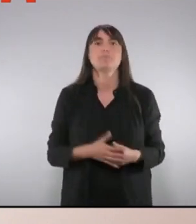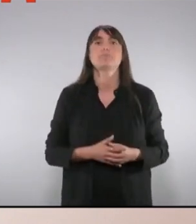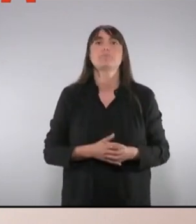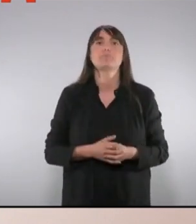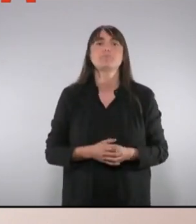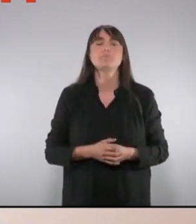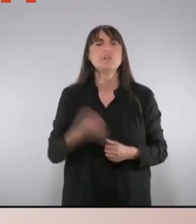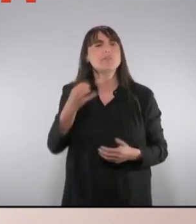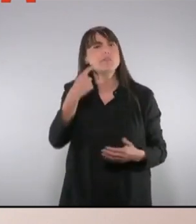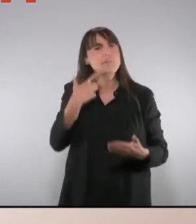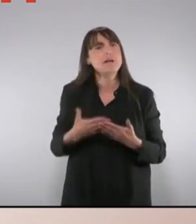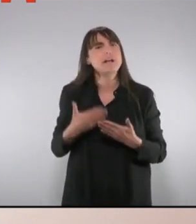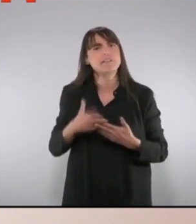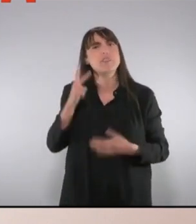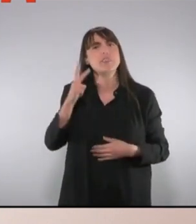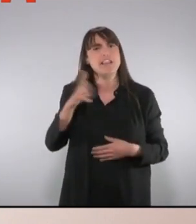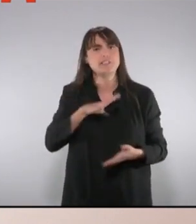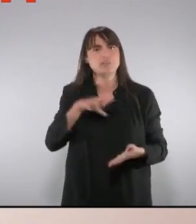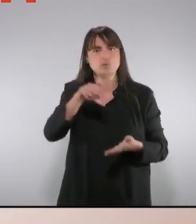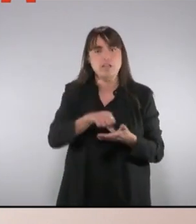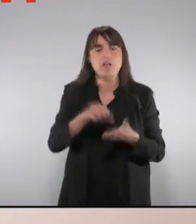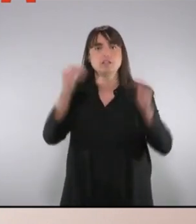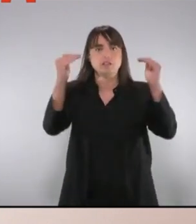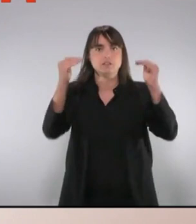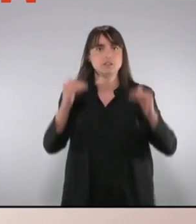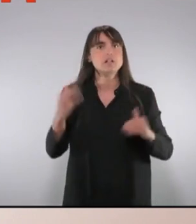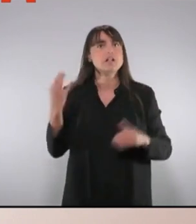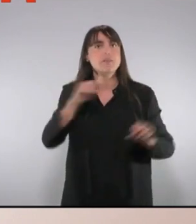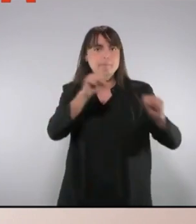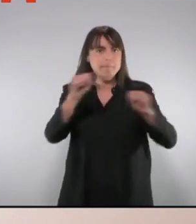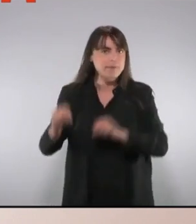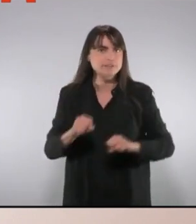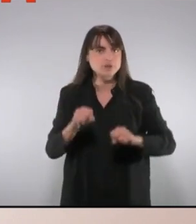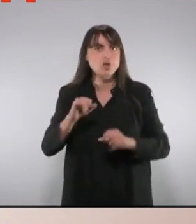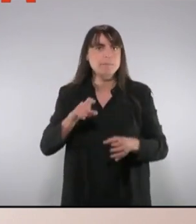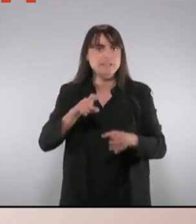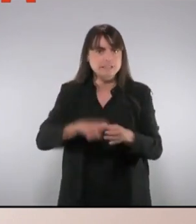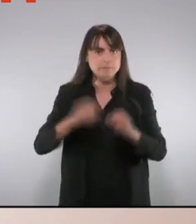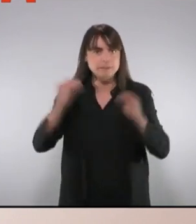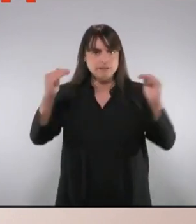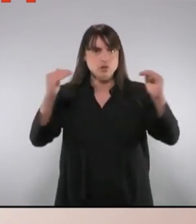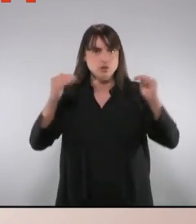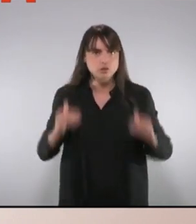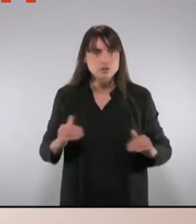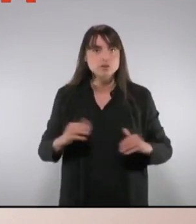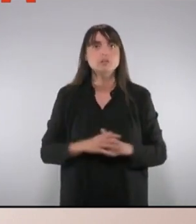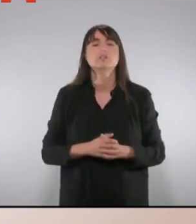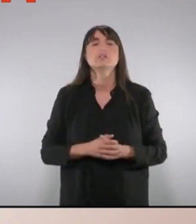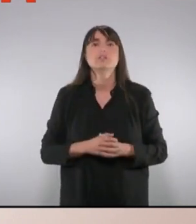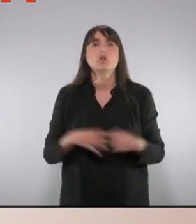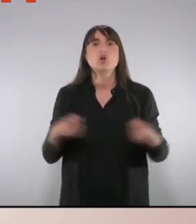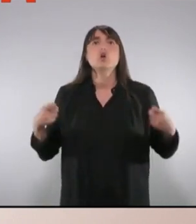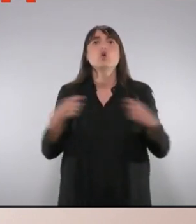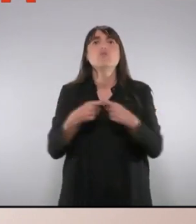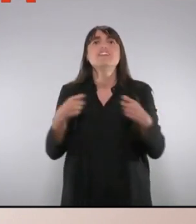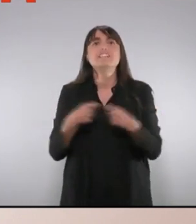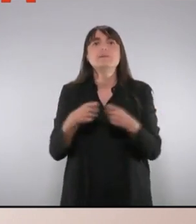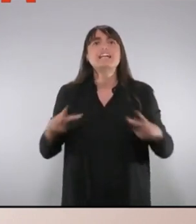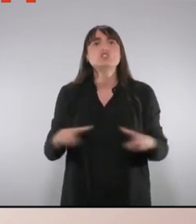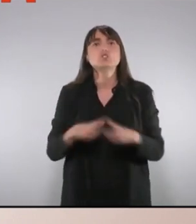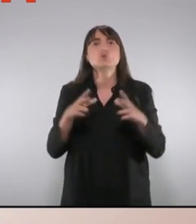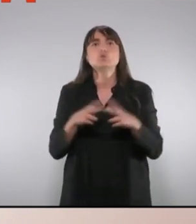garantia dels drets dels ciutadans. Cal anar cap a models de prevenció i participació i cal descriminalitzar la conflictivitat social